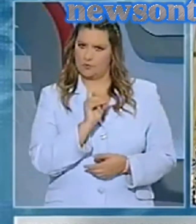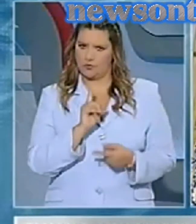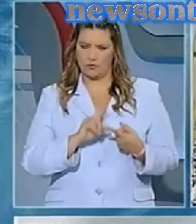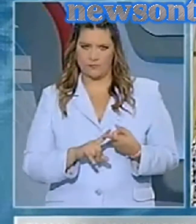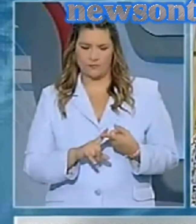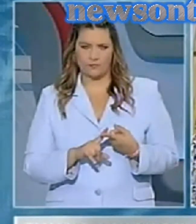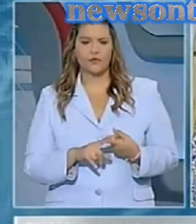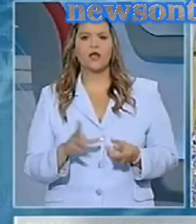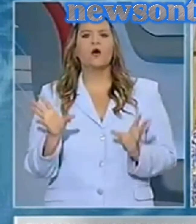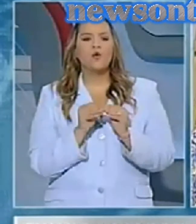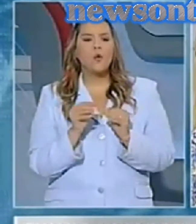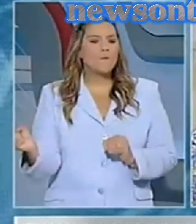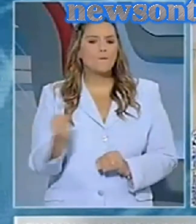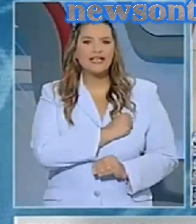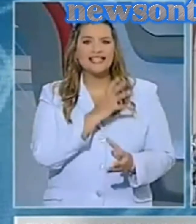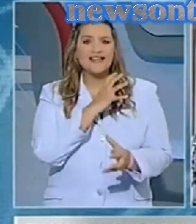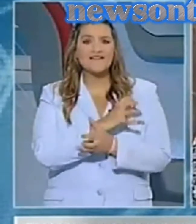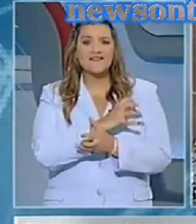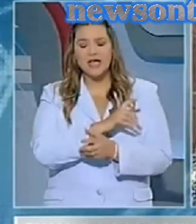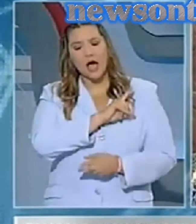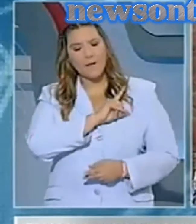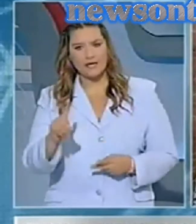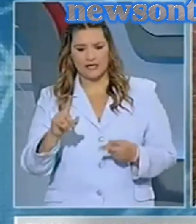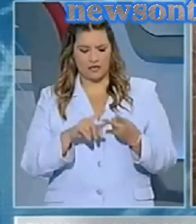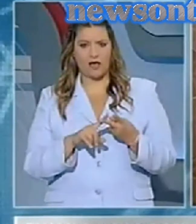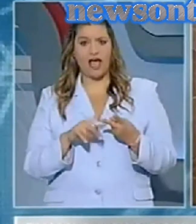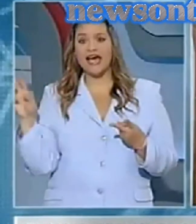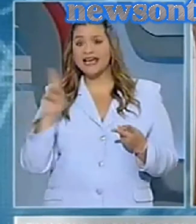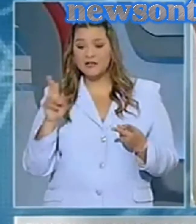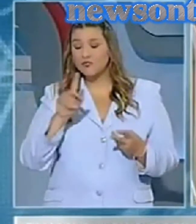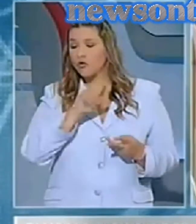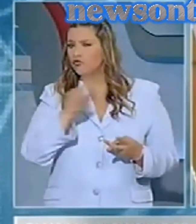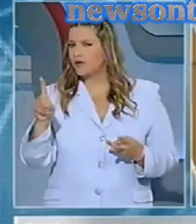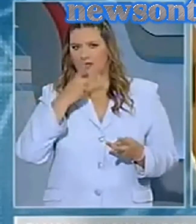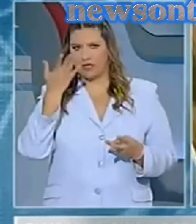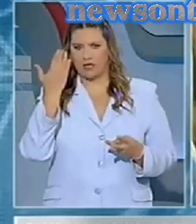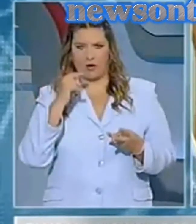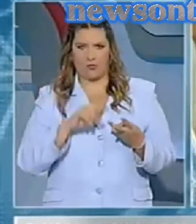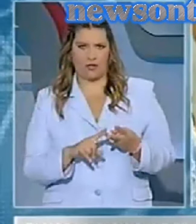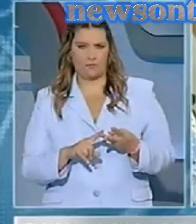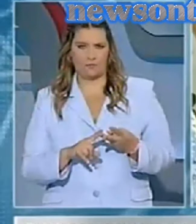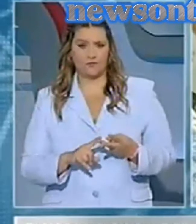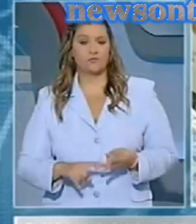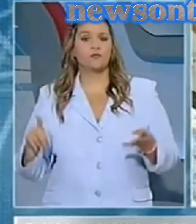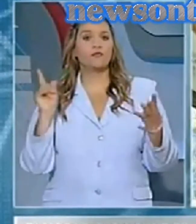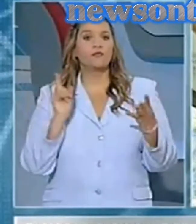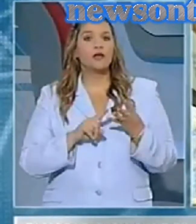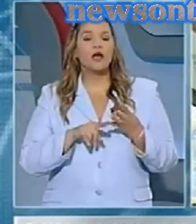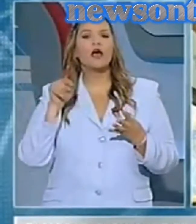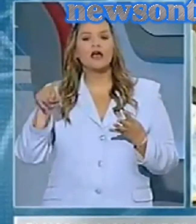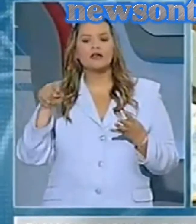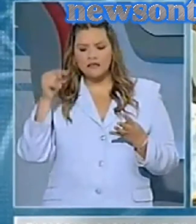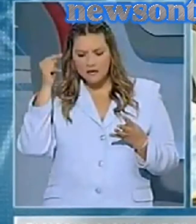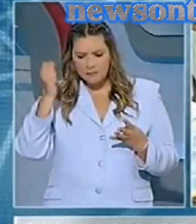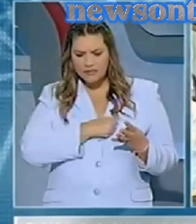Δεν πιστεύεις στη βία, να είσαι ρατσιστής, δεν έχεις δικαίωμα να είσαι μυσαλόδοξος,